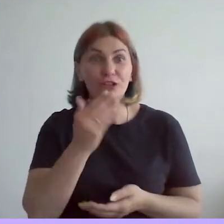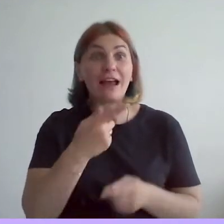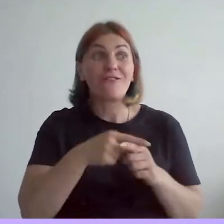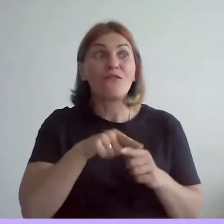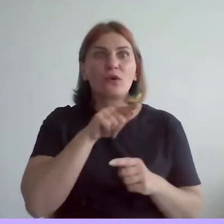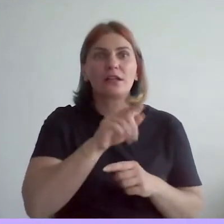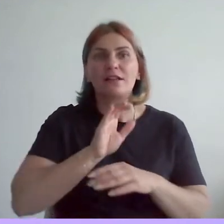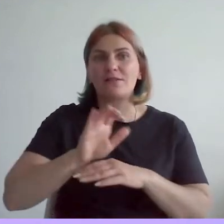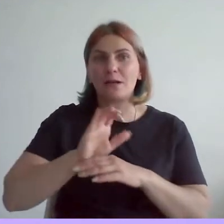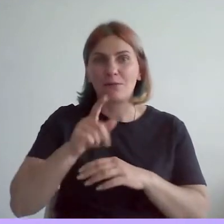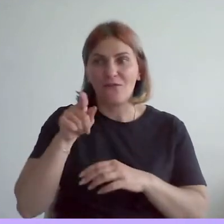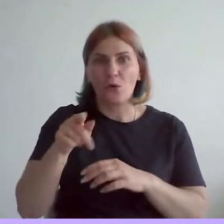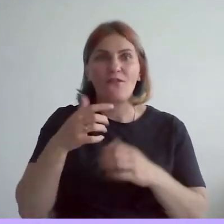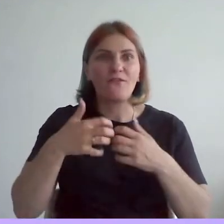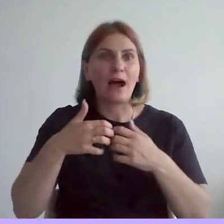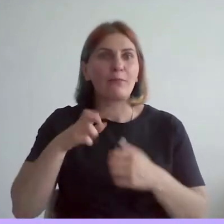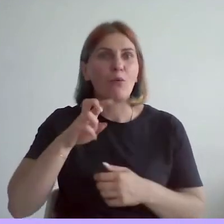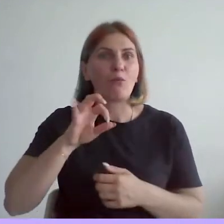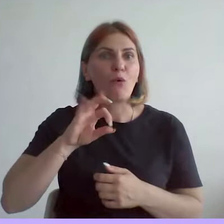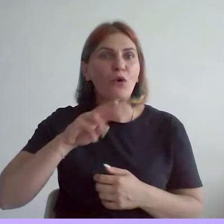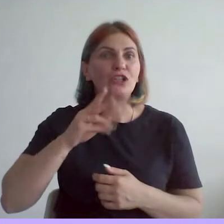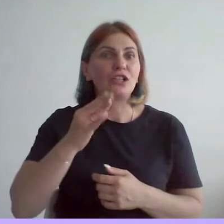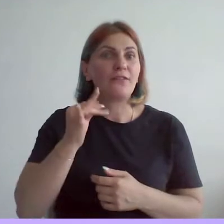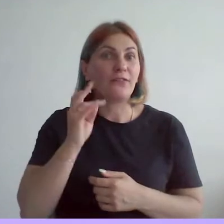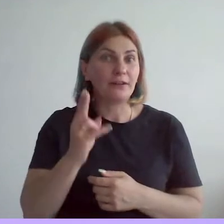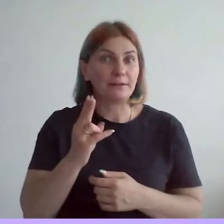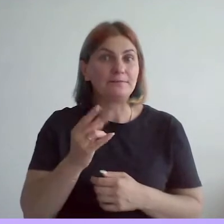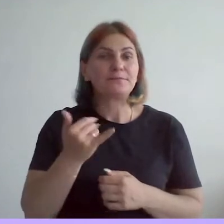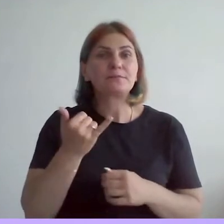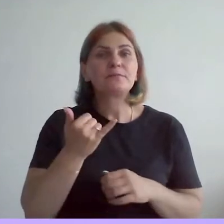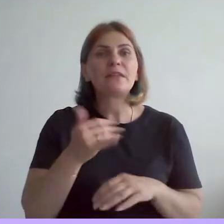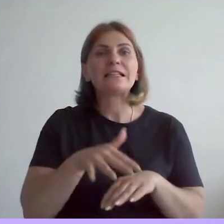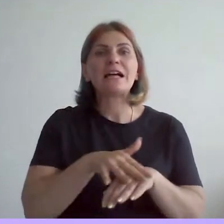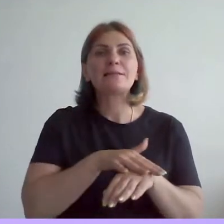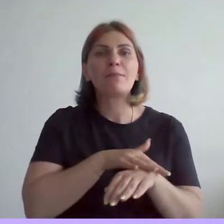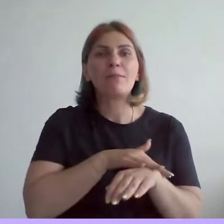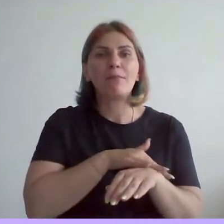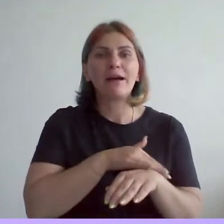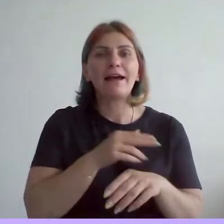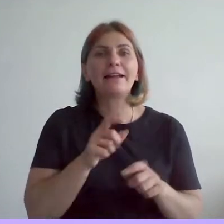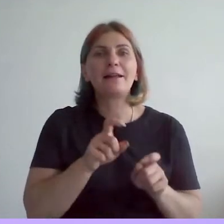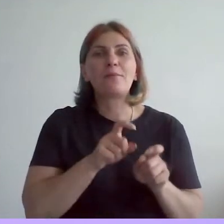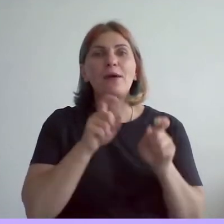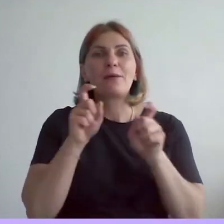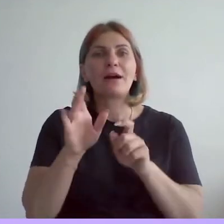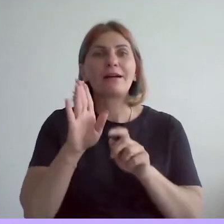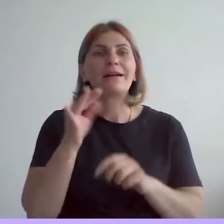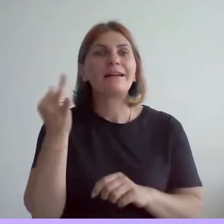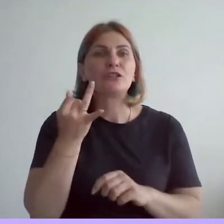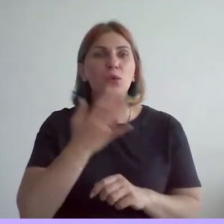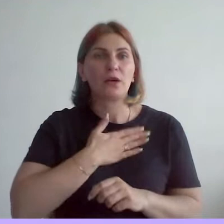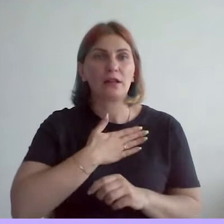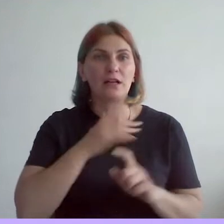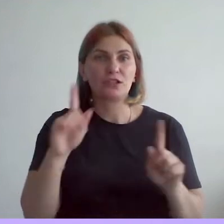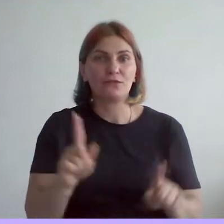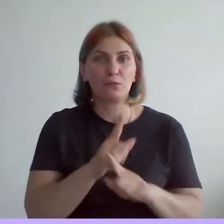кондитерской фабрики большевик. Сейчас медленно подбираюсь уже опять к истории нашего музея. Я думаю, что мы можем